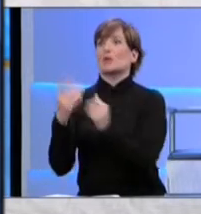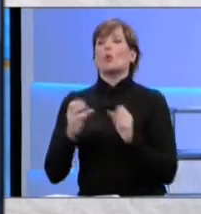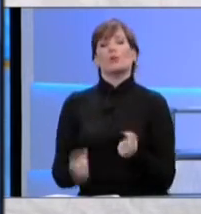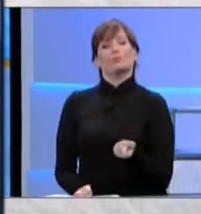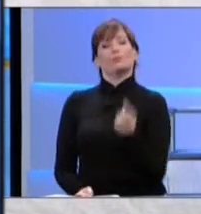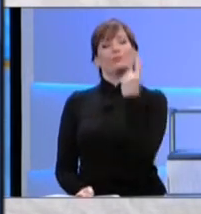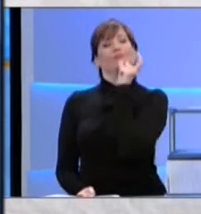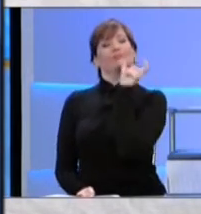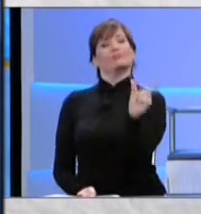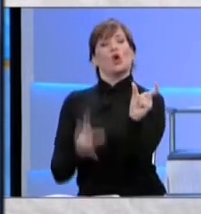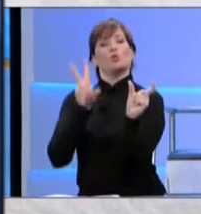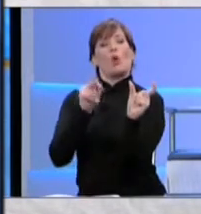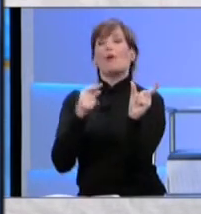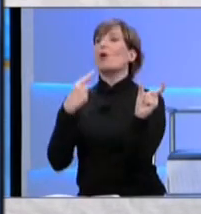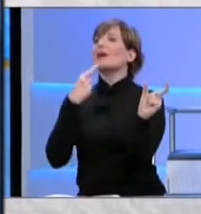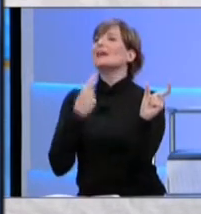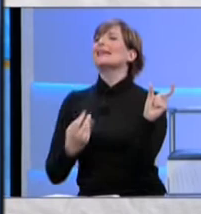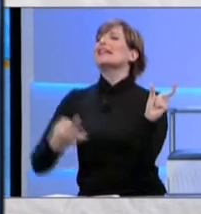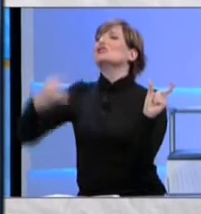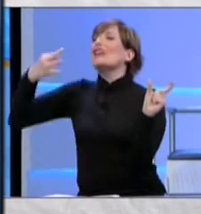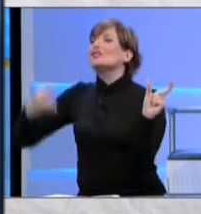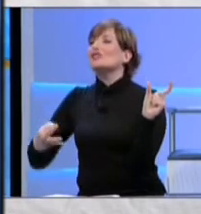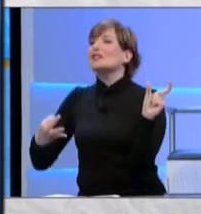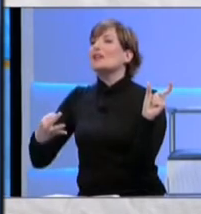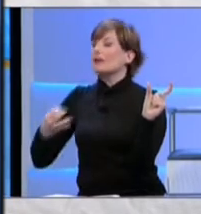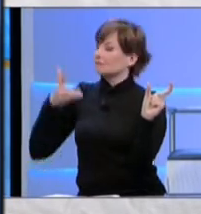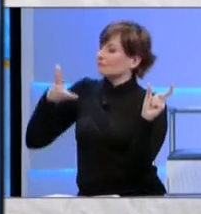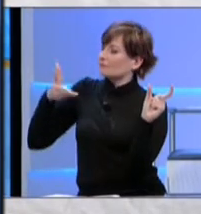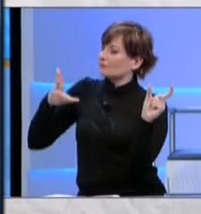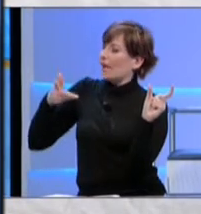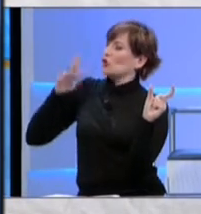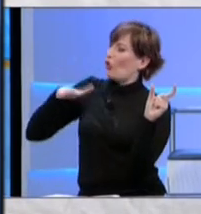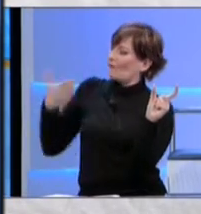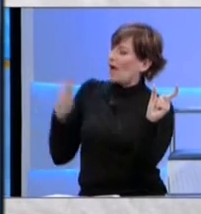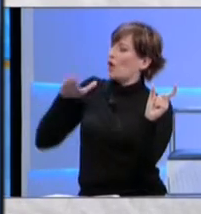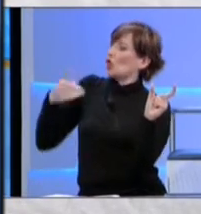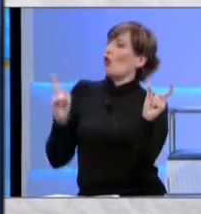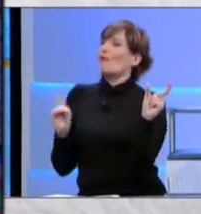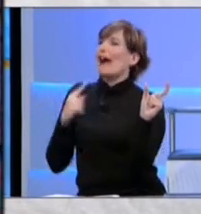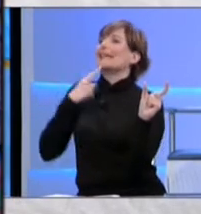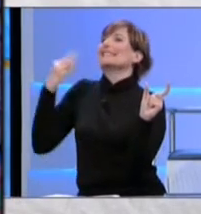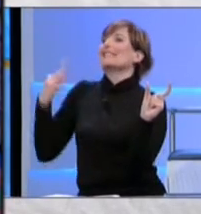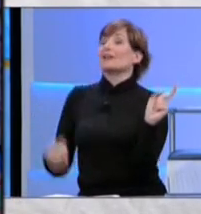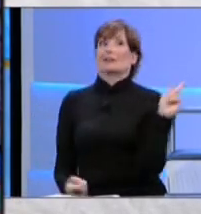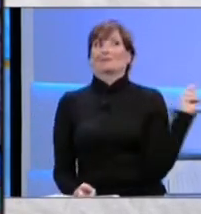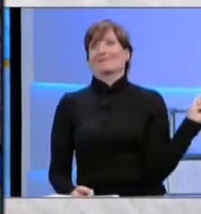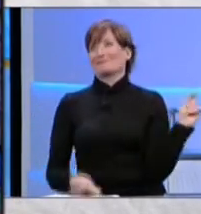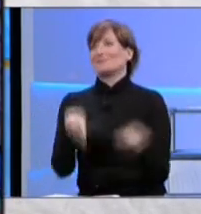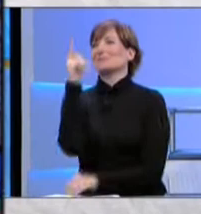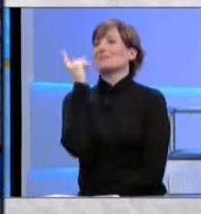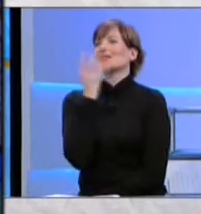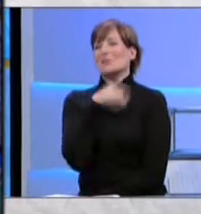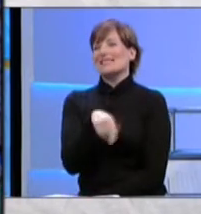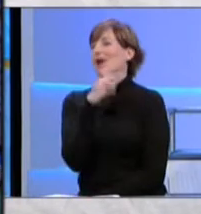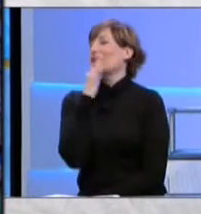nuovo, chi è che stabilisce la validità del segno corrispondente? Questa è una